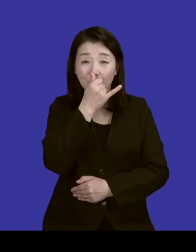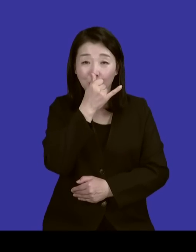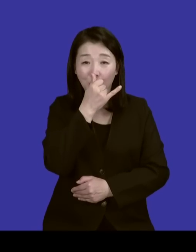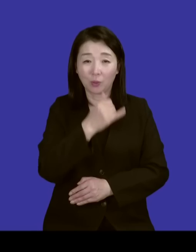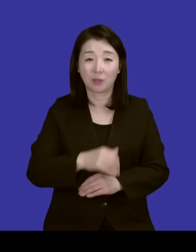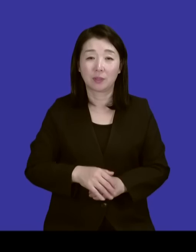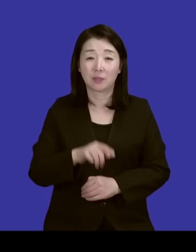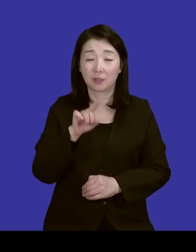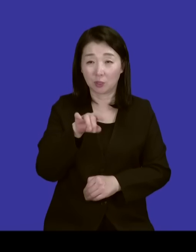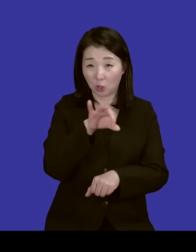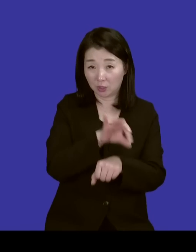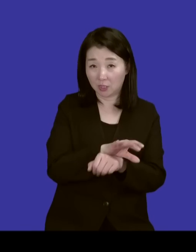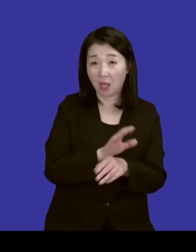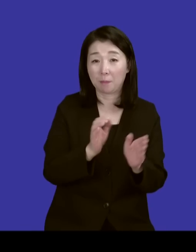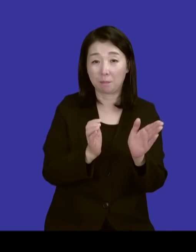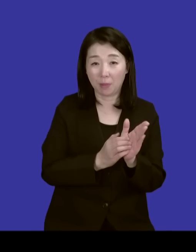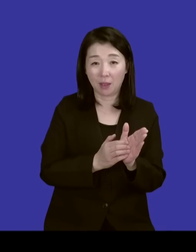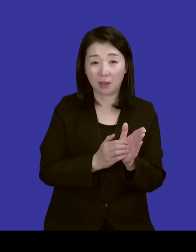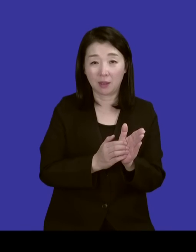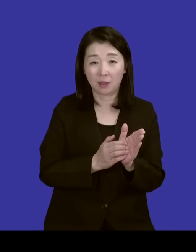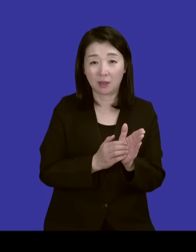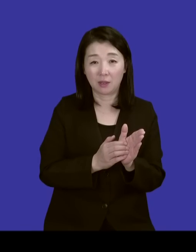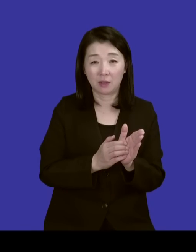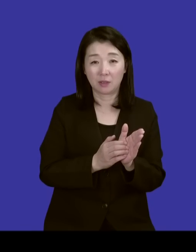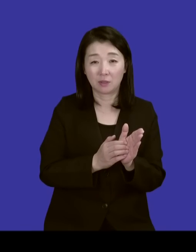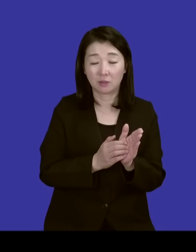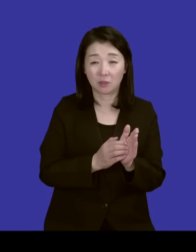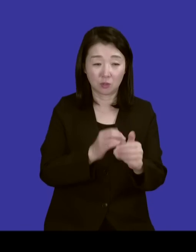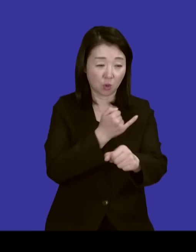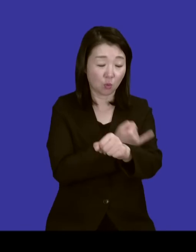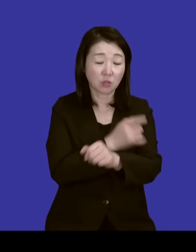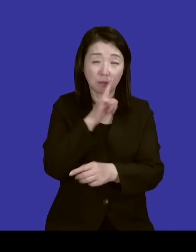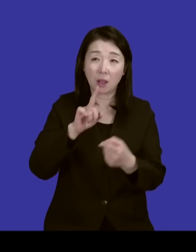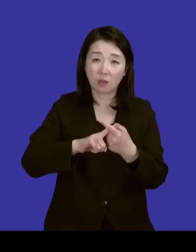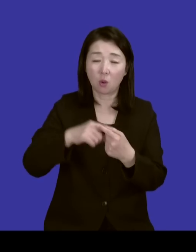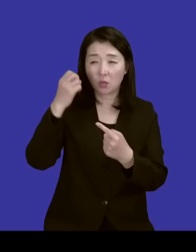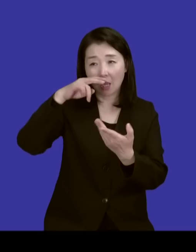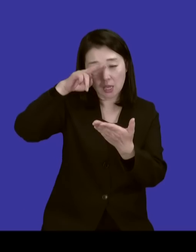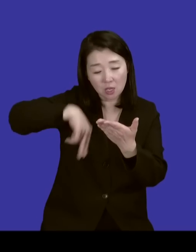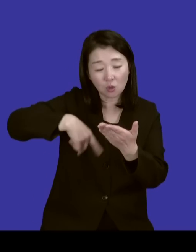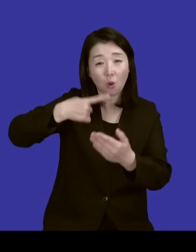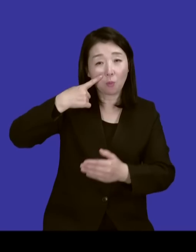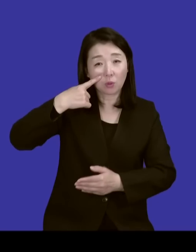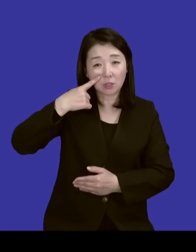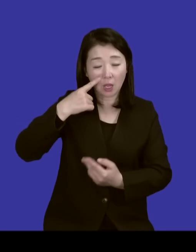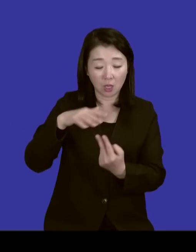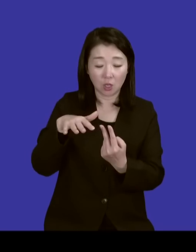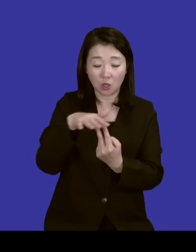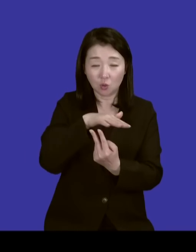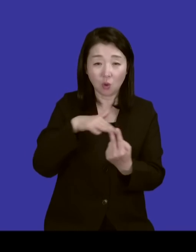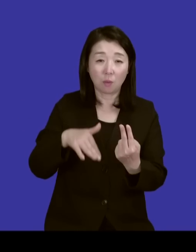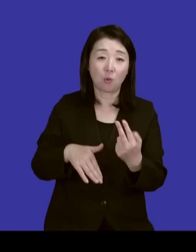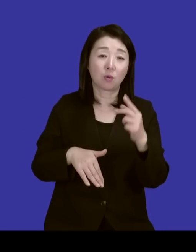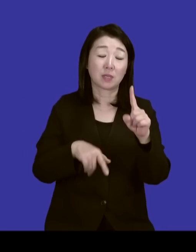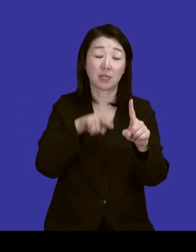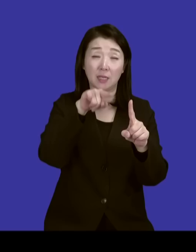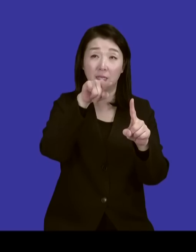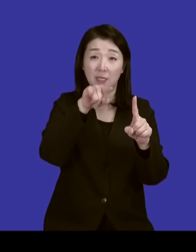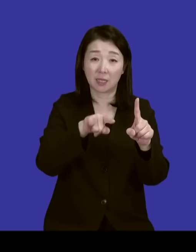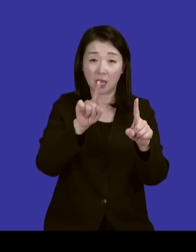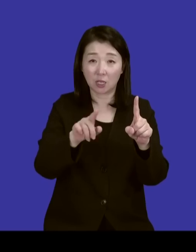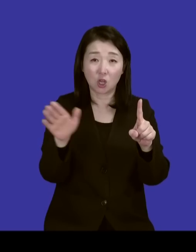그거를 제가 사서 그러면 한번 권사님 말대로 아니면 읽어보자 네. 네. 네. 그래서 이제 요한복음 1장 1절부터 읽어봤죠.